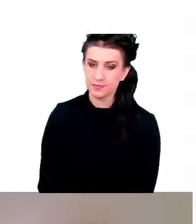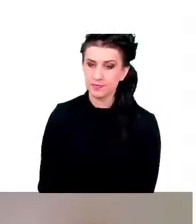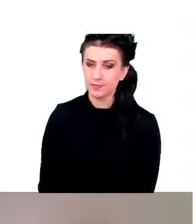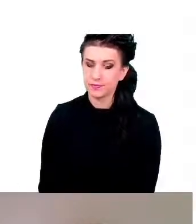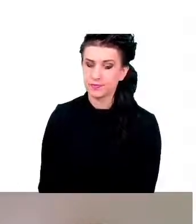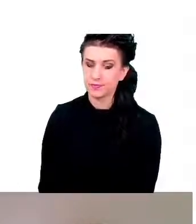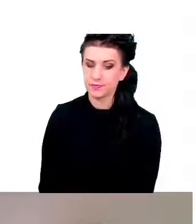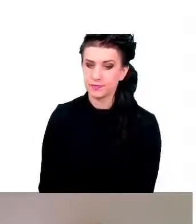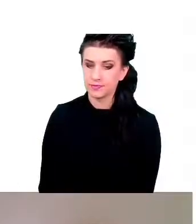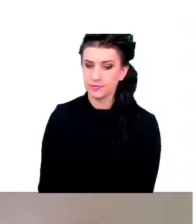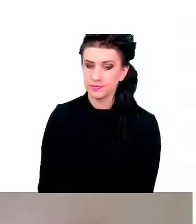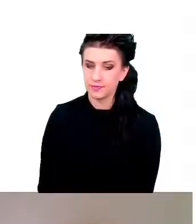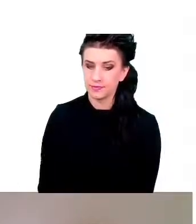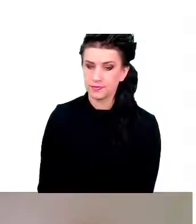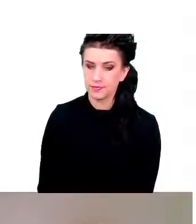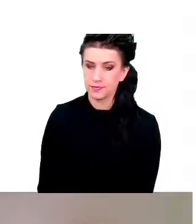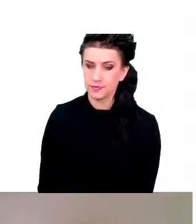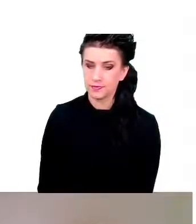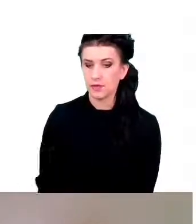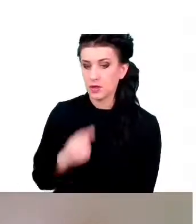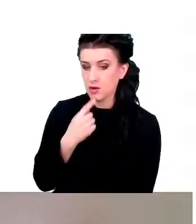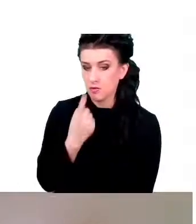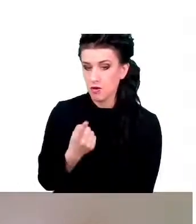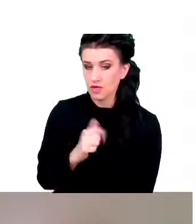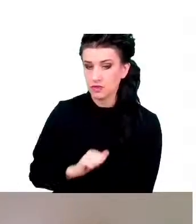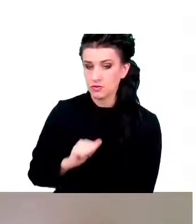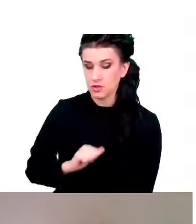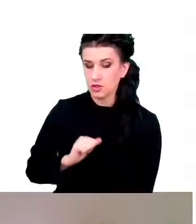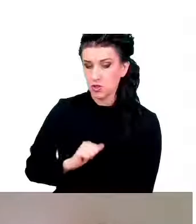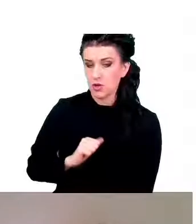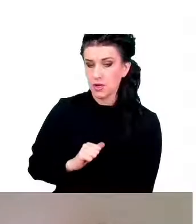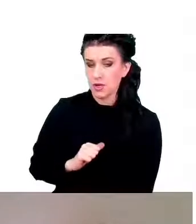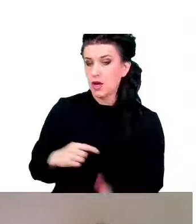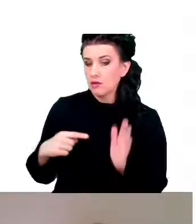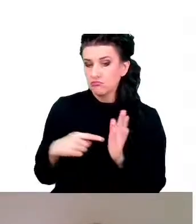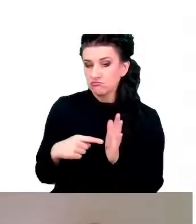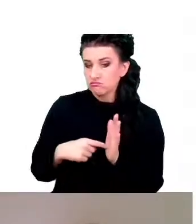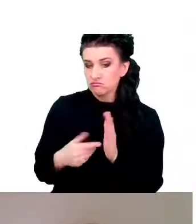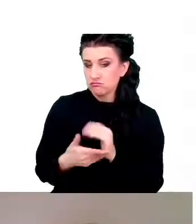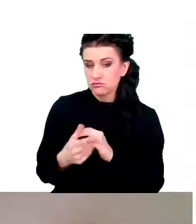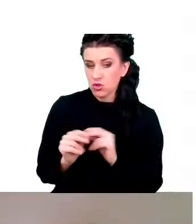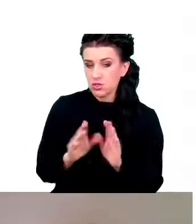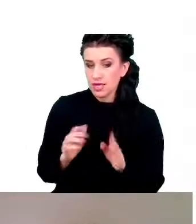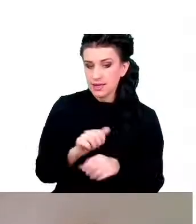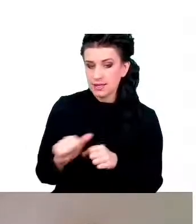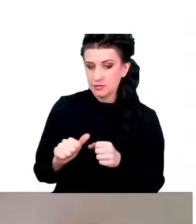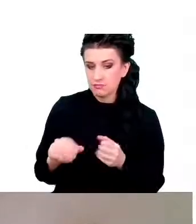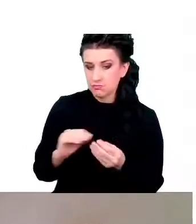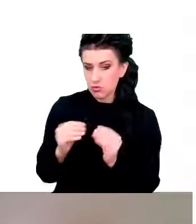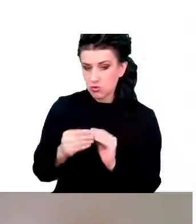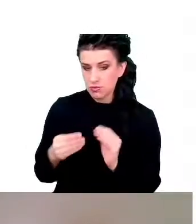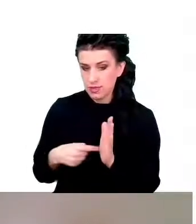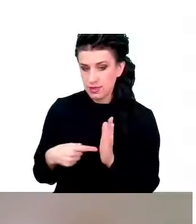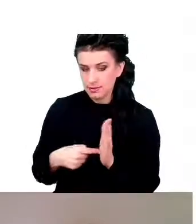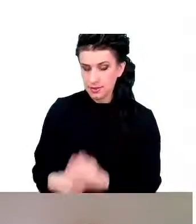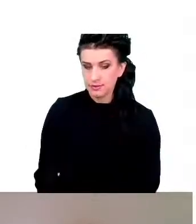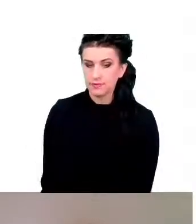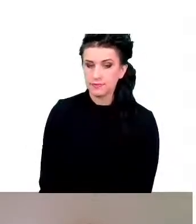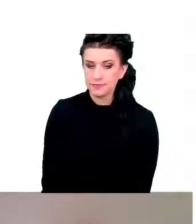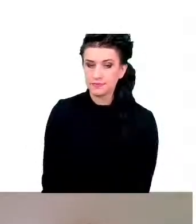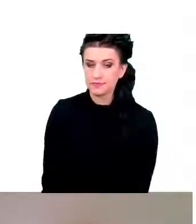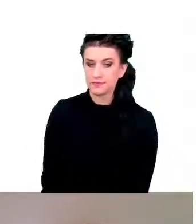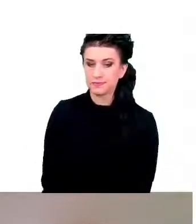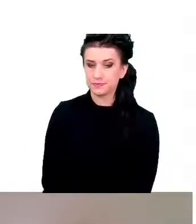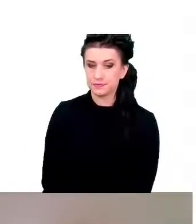powiedzmy sobie, że nie jest to dla nich aż tak duży problem, jak dla